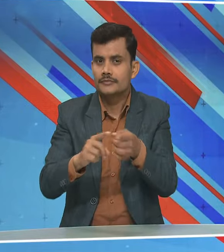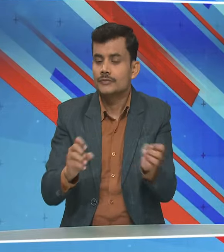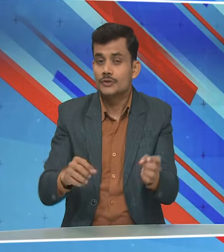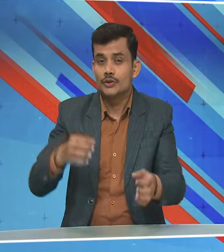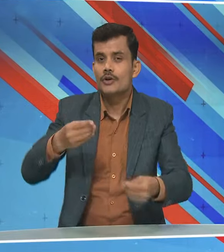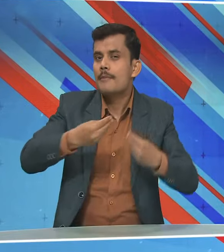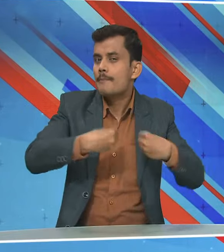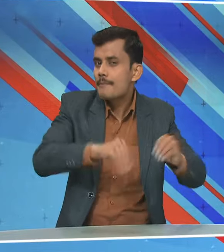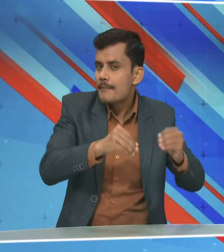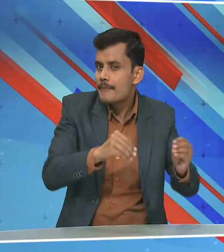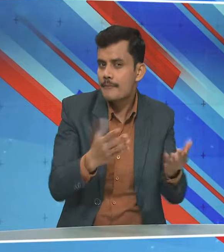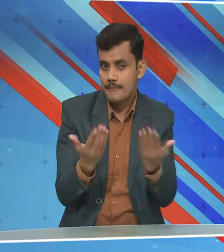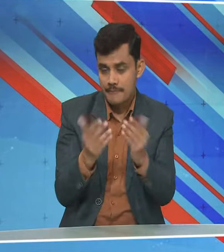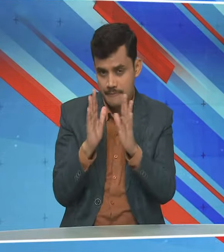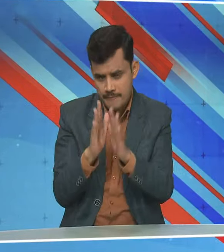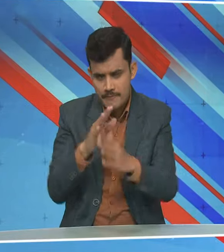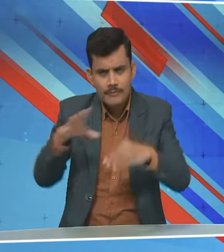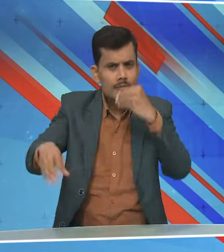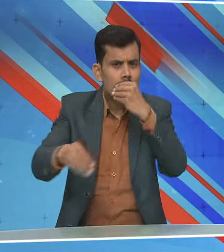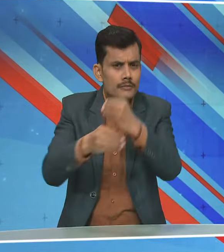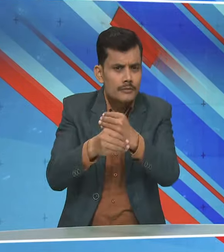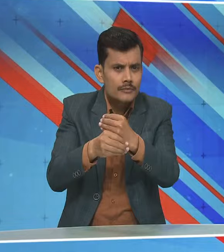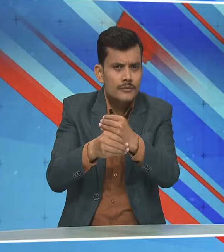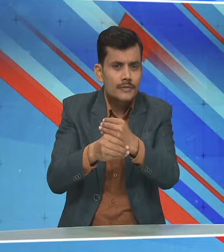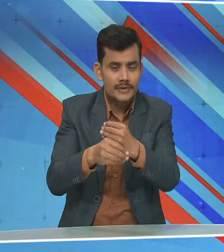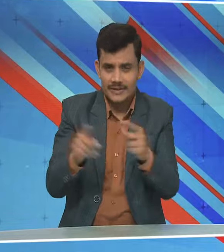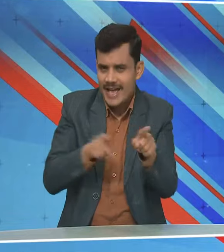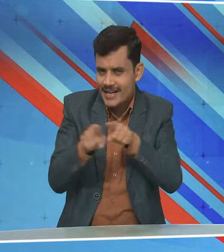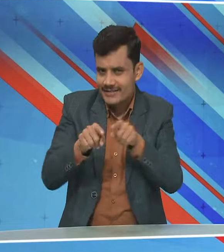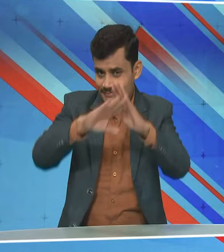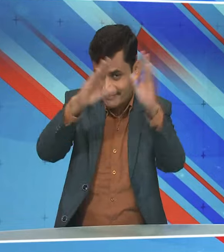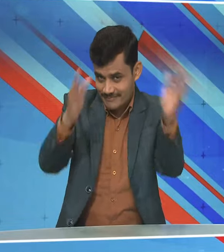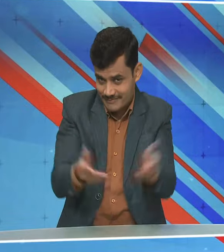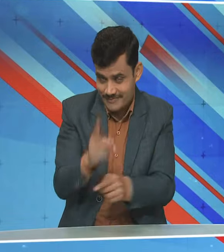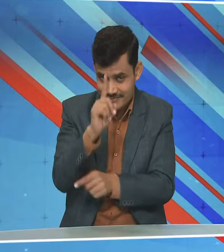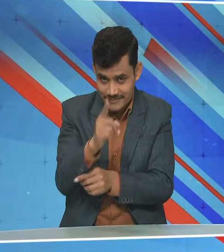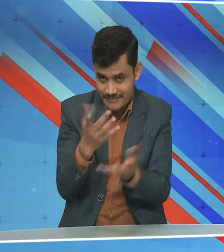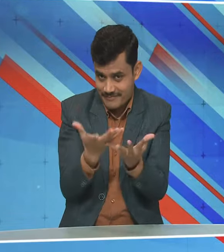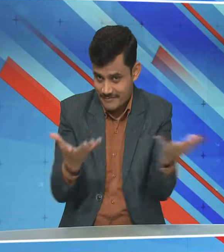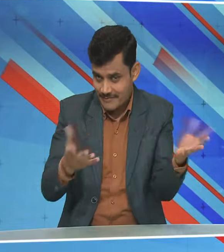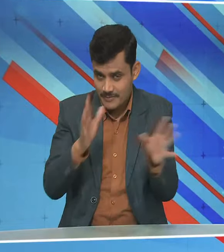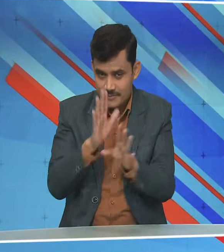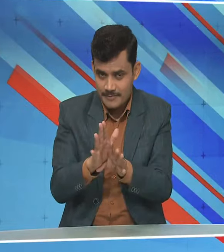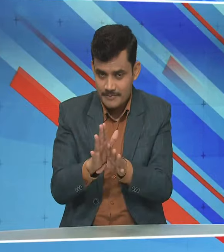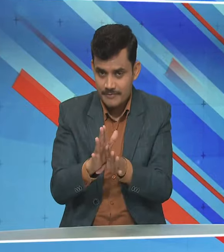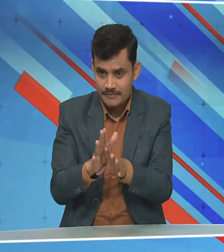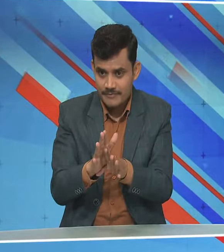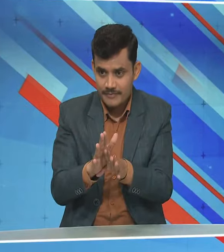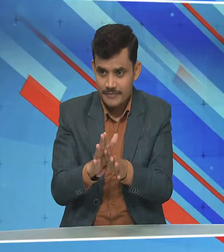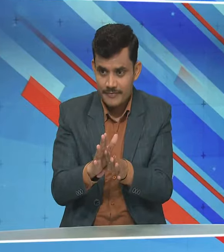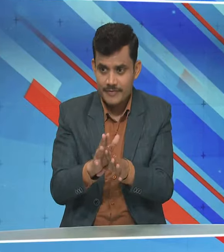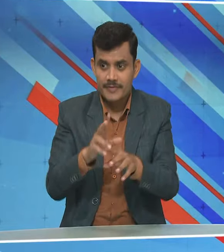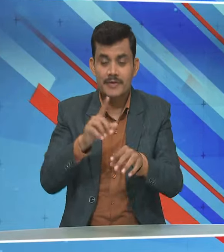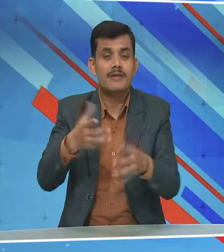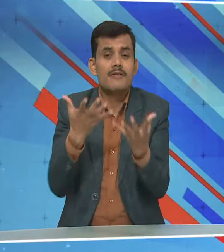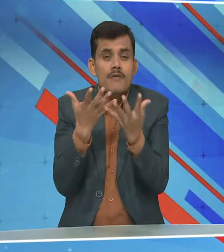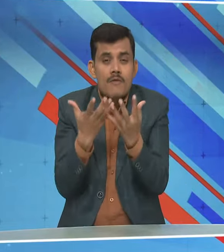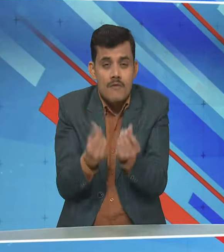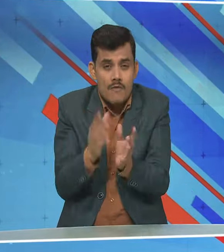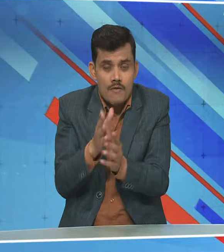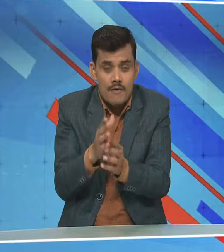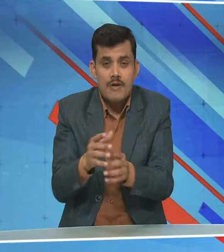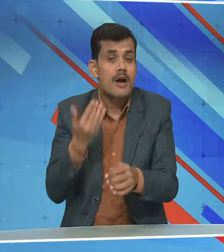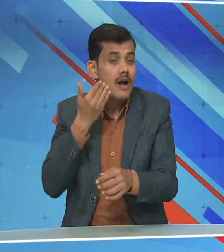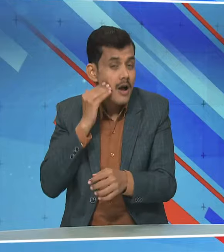इबिनेन्स के लिएव परेग्स्पर्ट